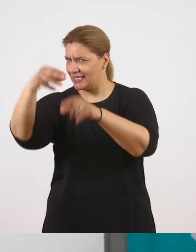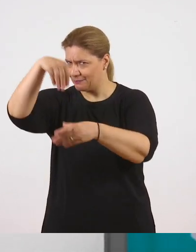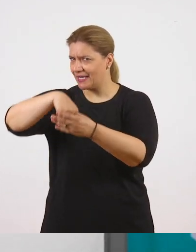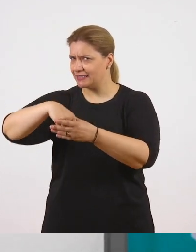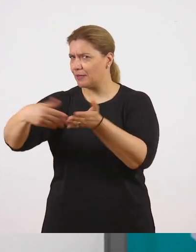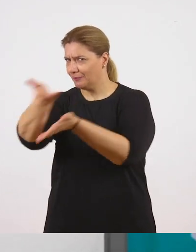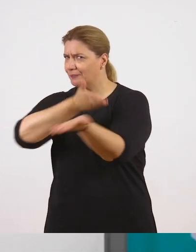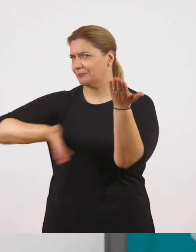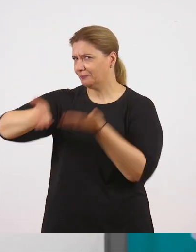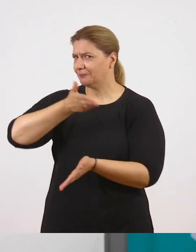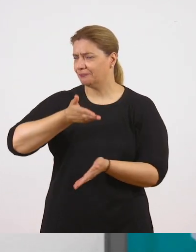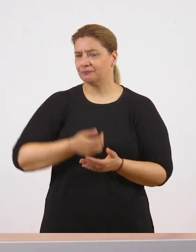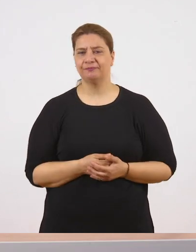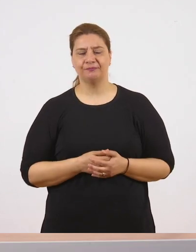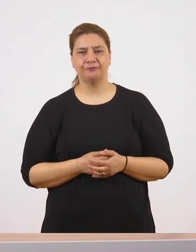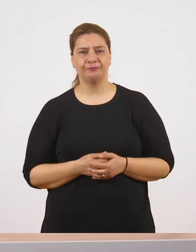ανταλλάξτε απόψεις.